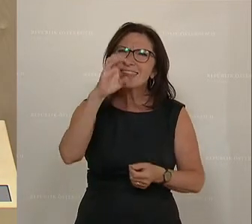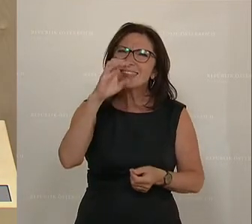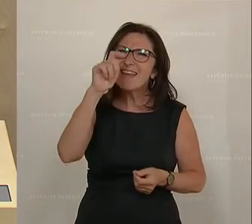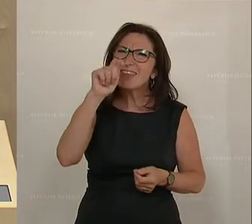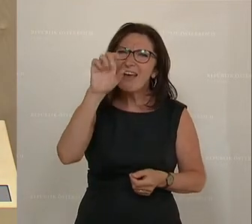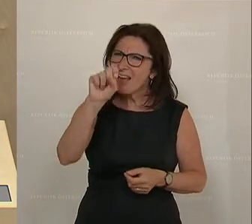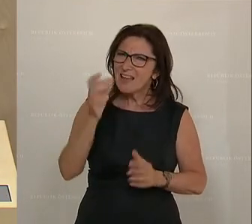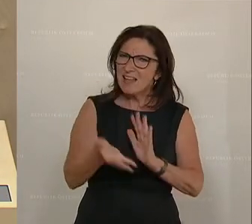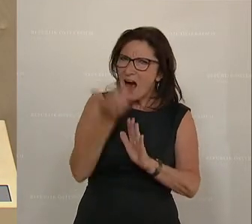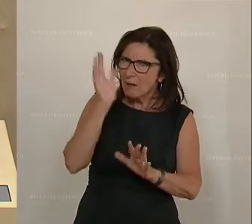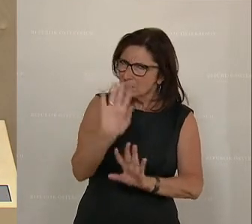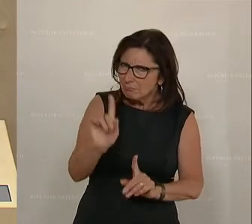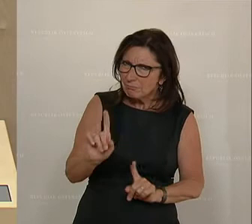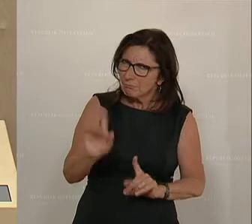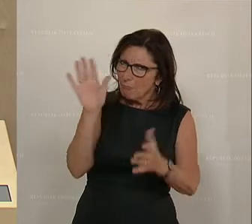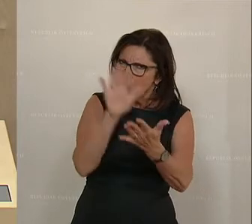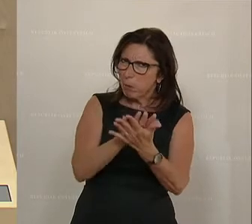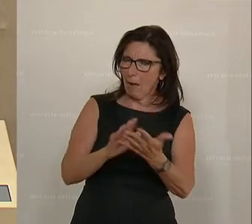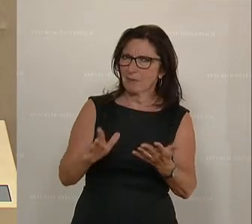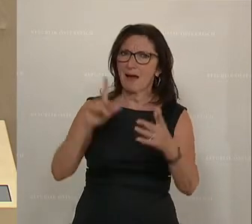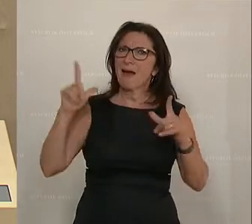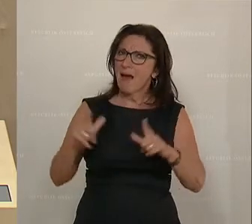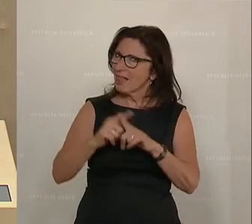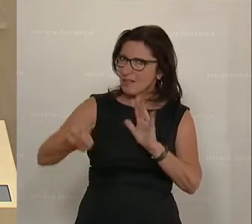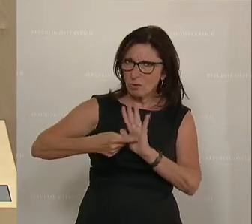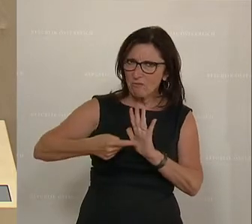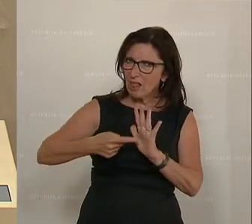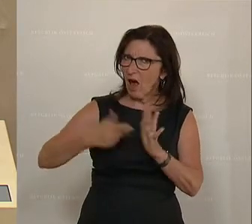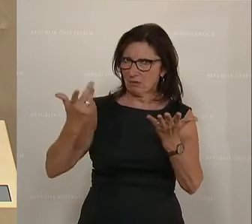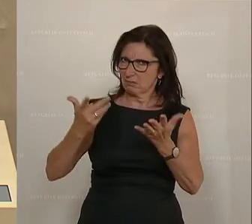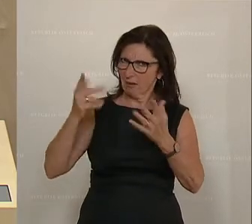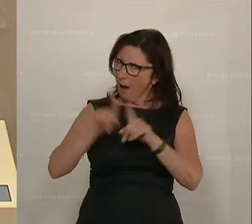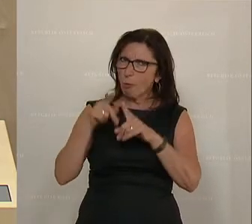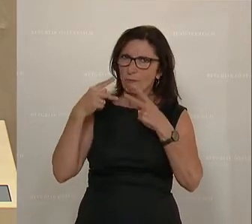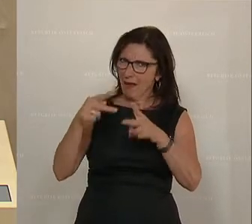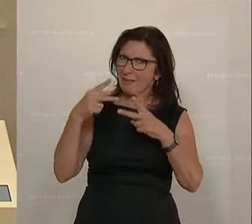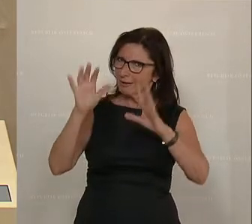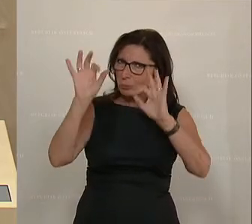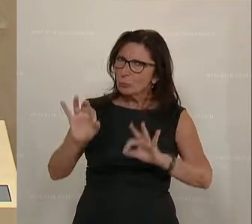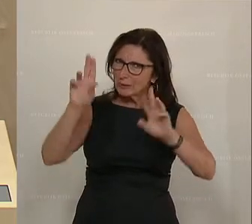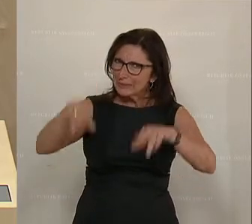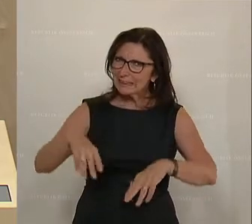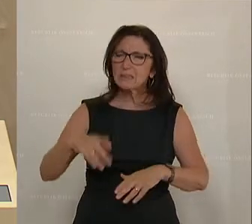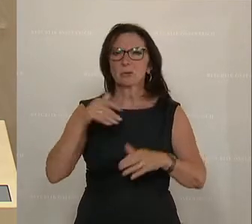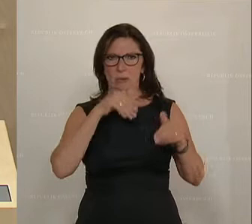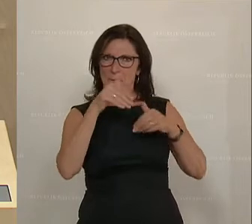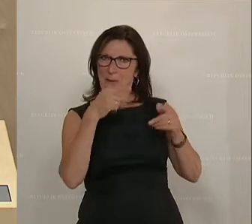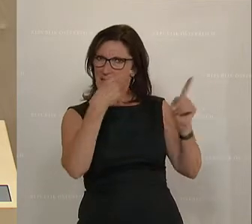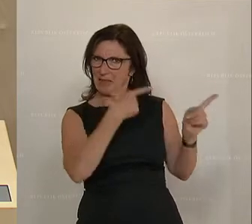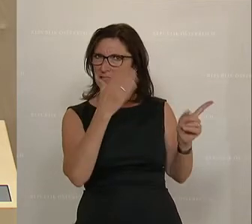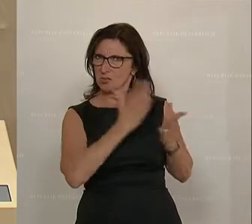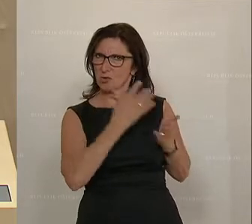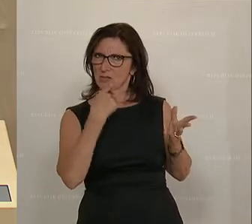Grenzen gibt es auch nach wie vor. Das heißt, es ist Leistung gefragt. Das ist auch wichtig und gut so. Aber, und der Herr Minister hat es auch schon ausgeführt,